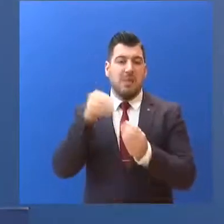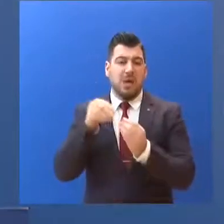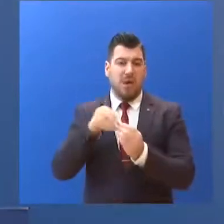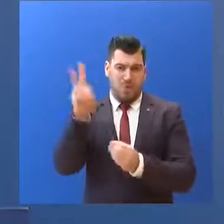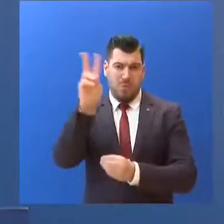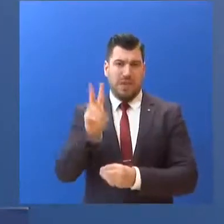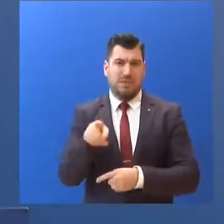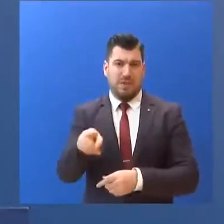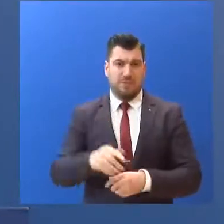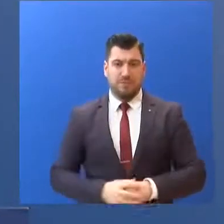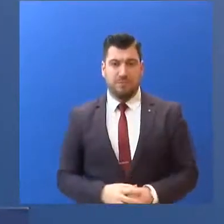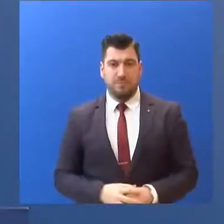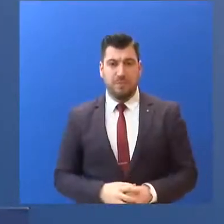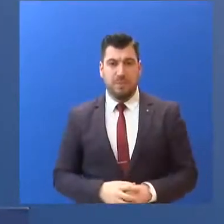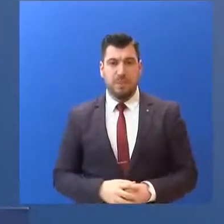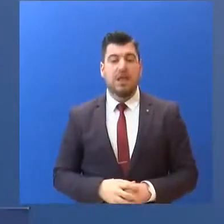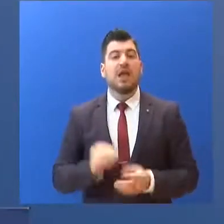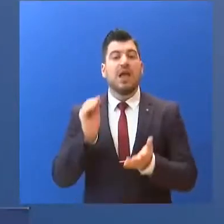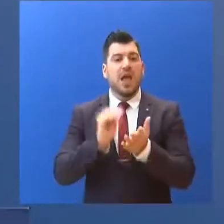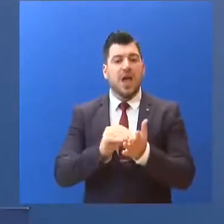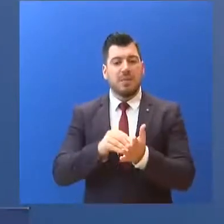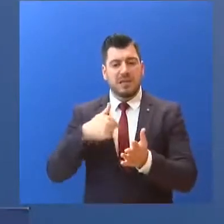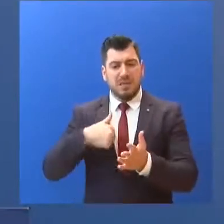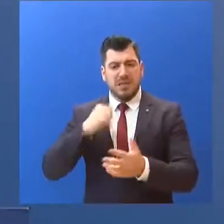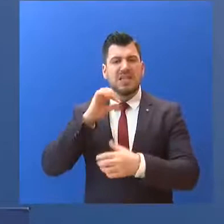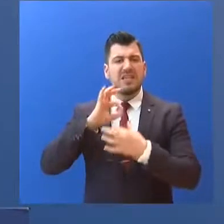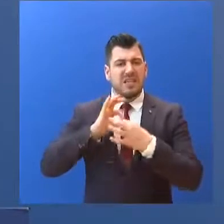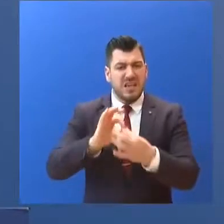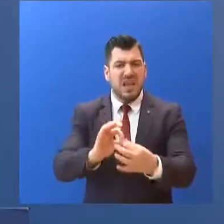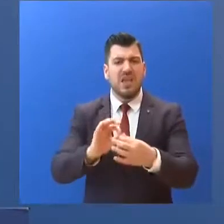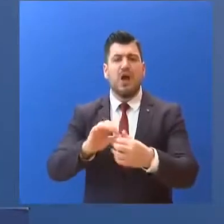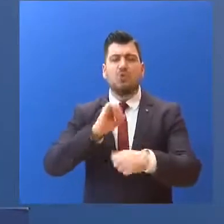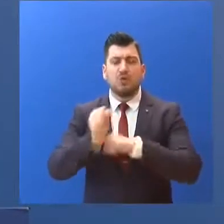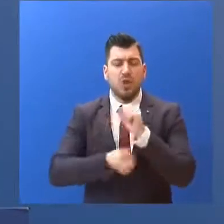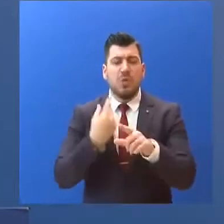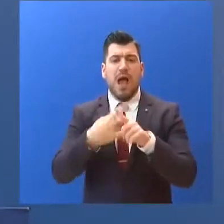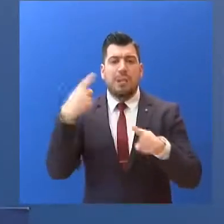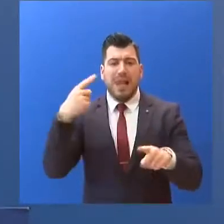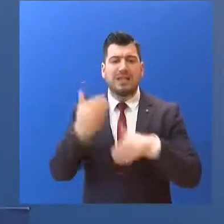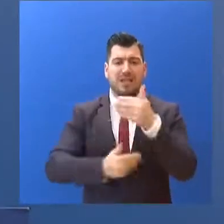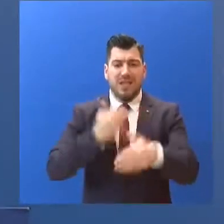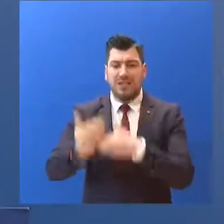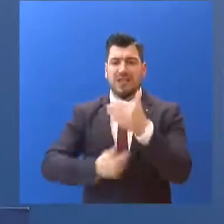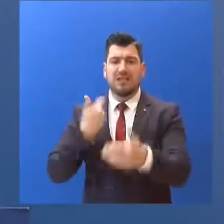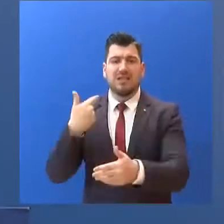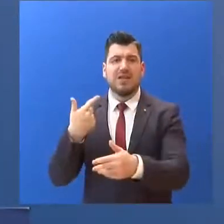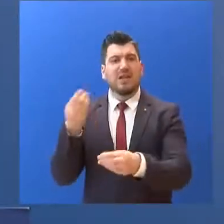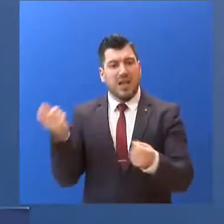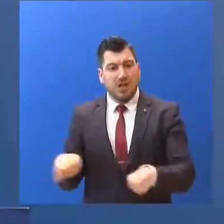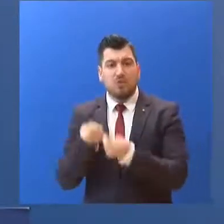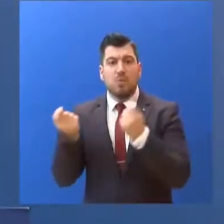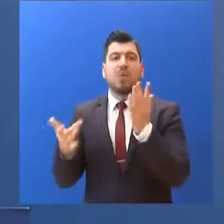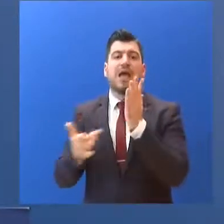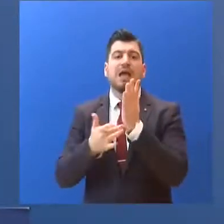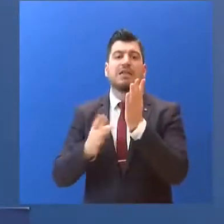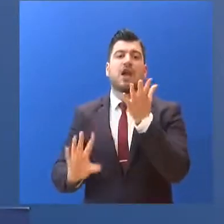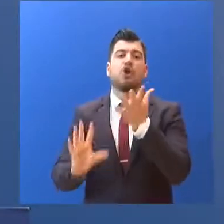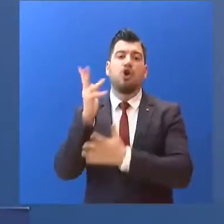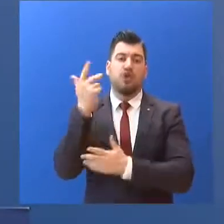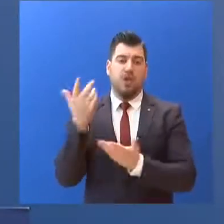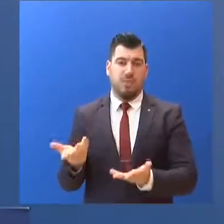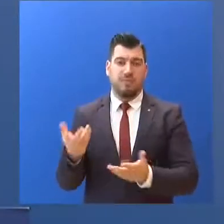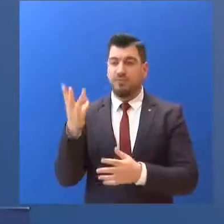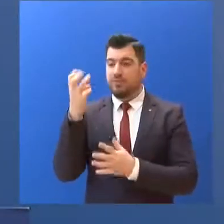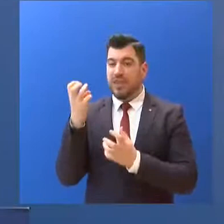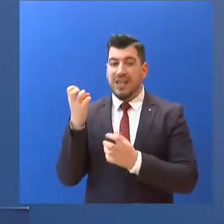Επίσης, προχωράμε διαρκώς... στην περιτέρου απλούστευση των διαδικασιών... και στη χρήση της τεχνολογίας. Ήδη από τις